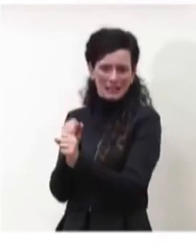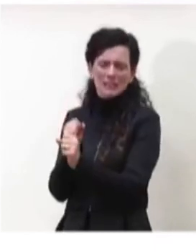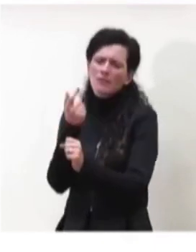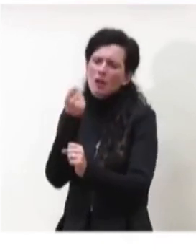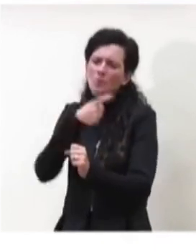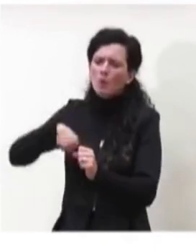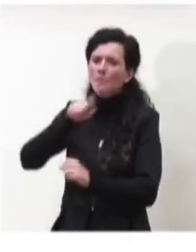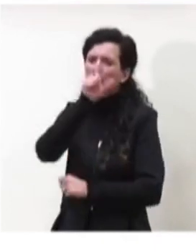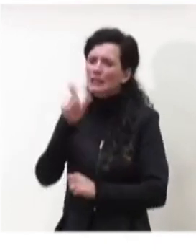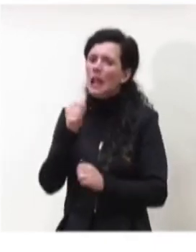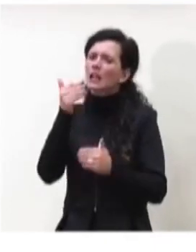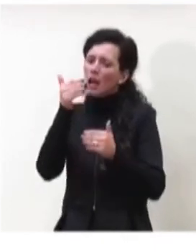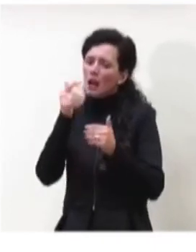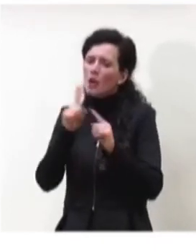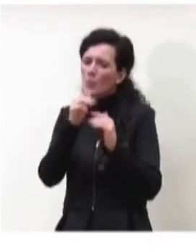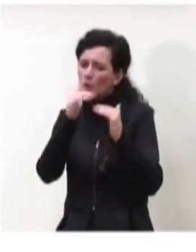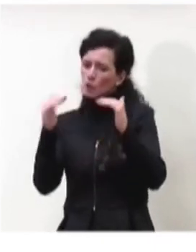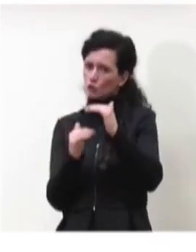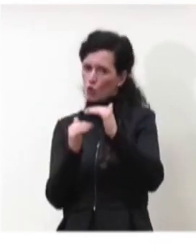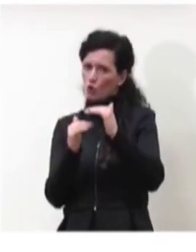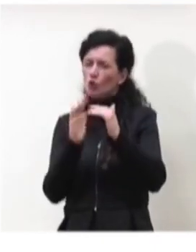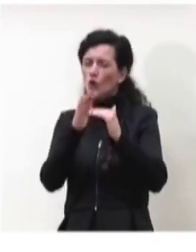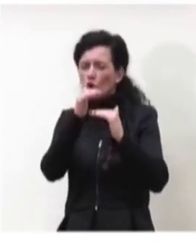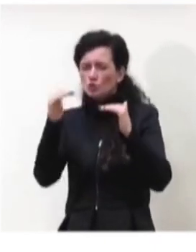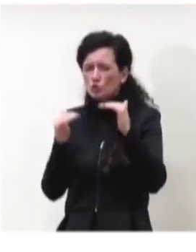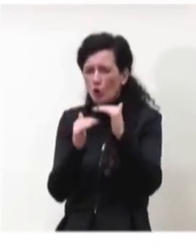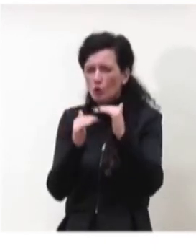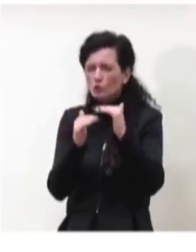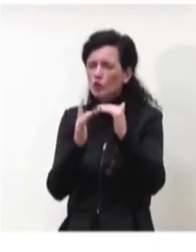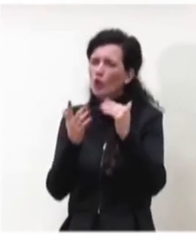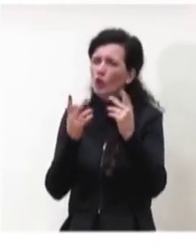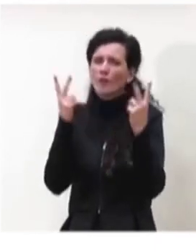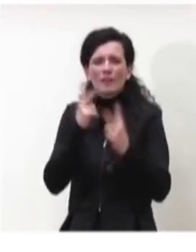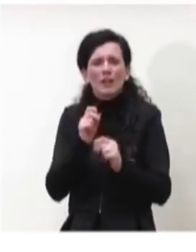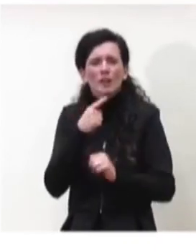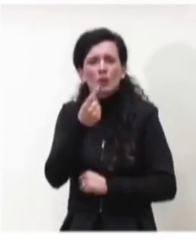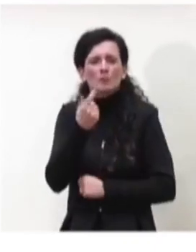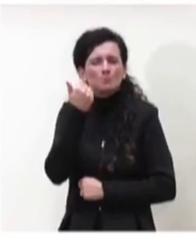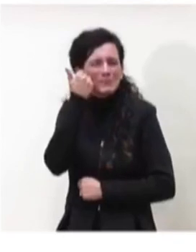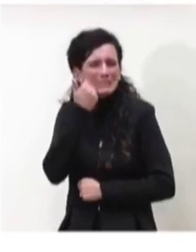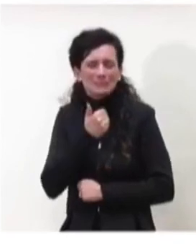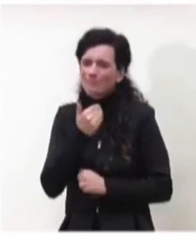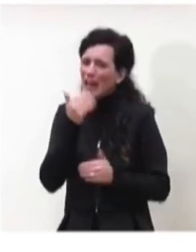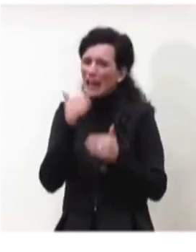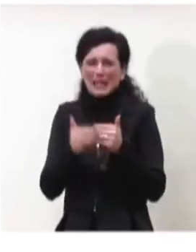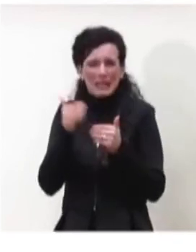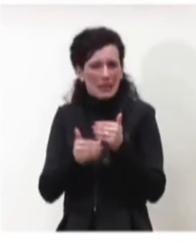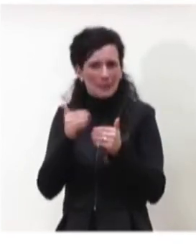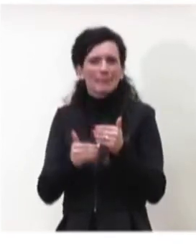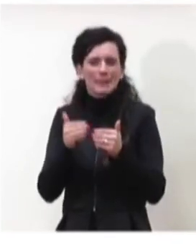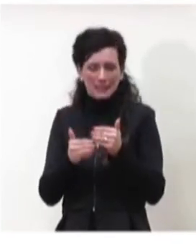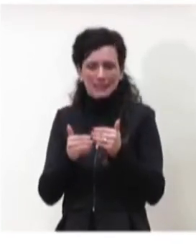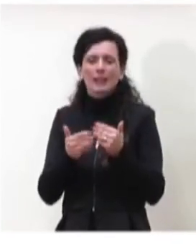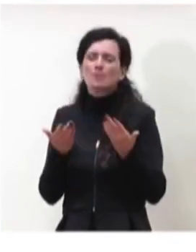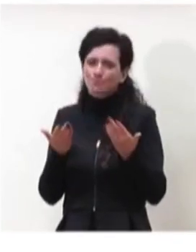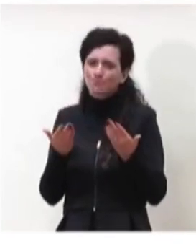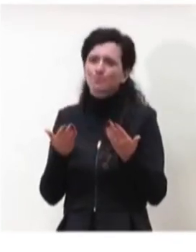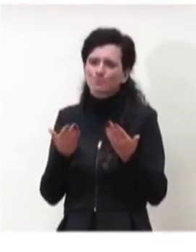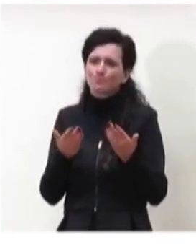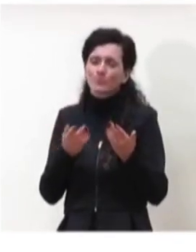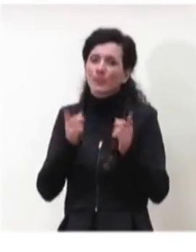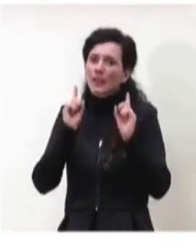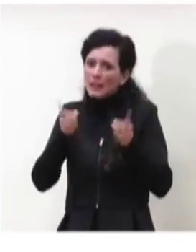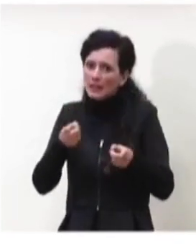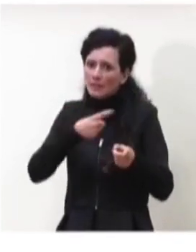però come vedete è un sotto soglia molto limitato, abbiamo un margine molto risicato e quindi dobbiamo essere estremamente